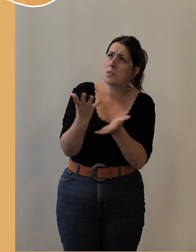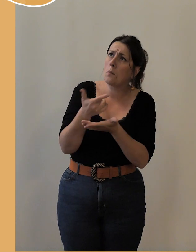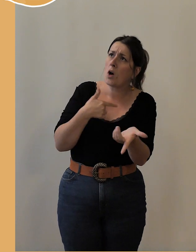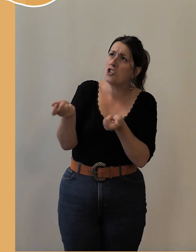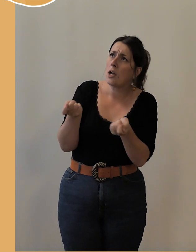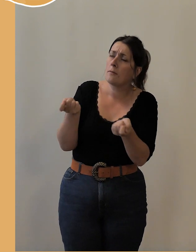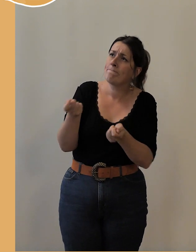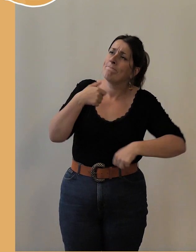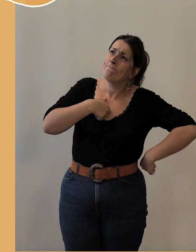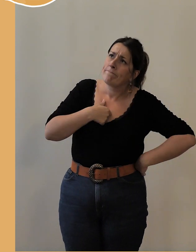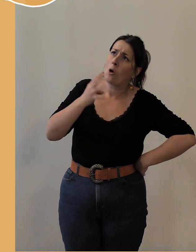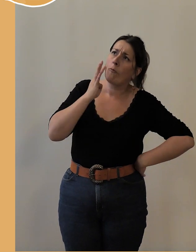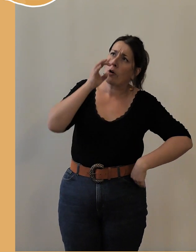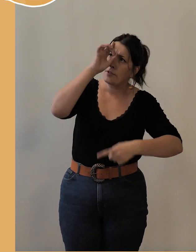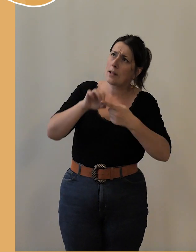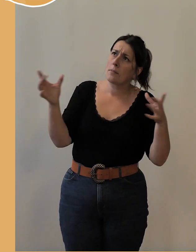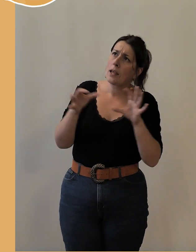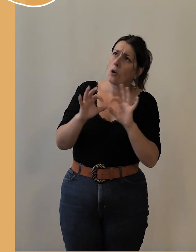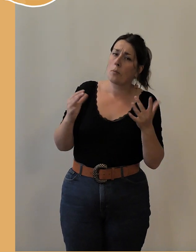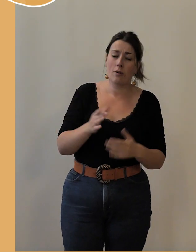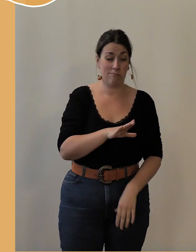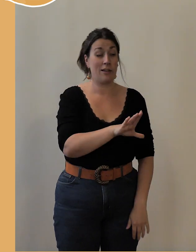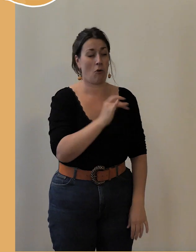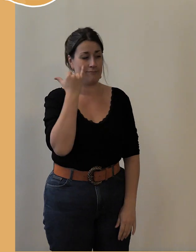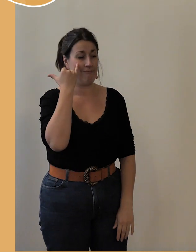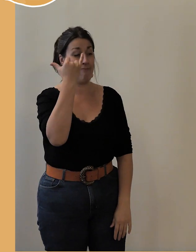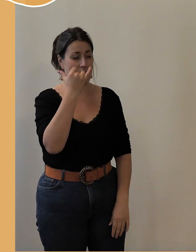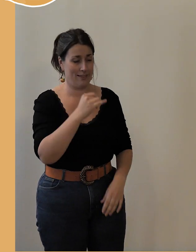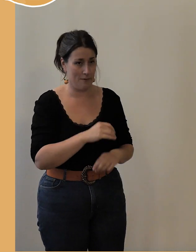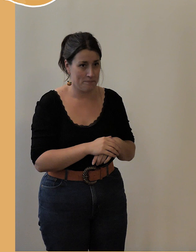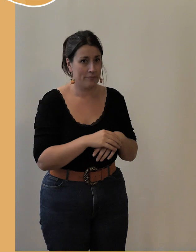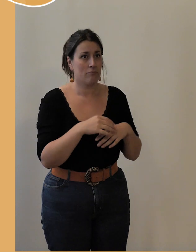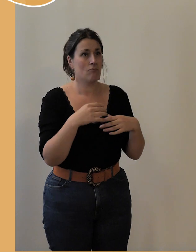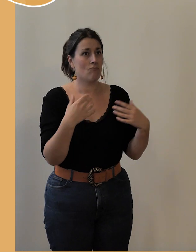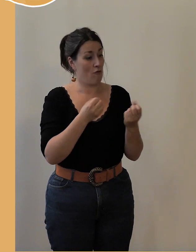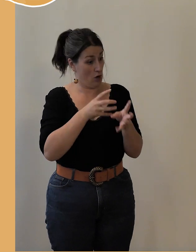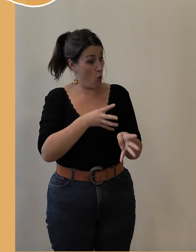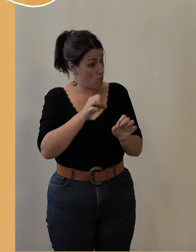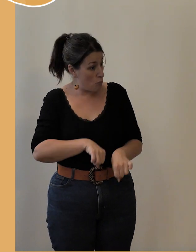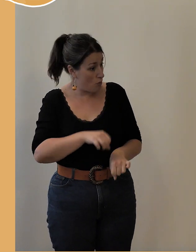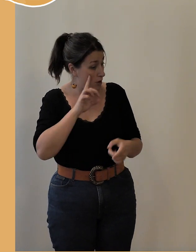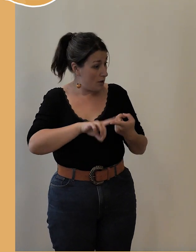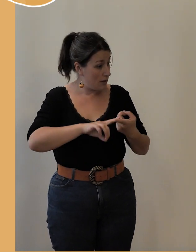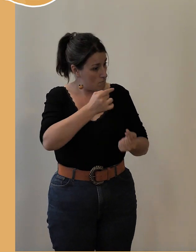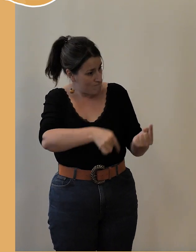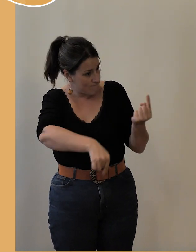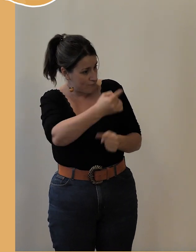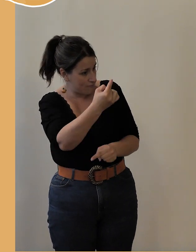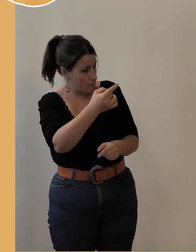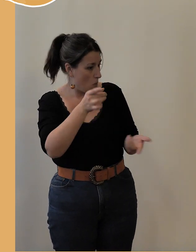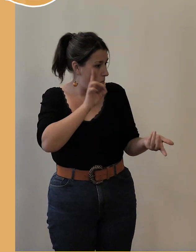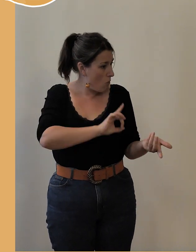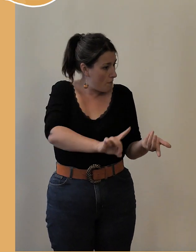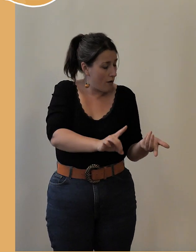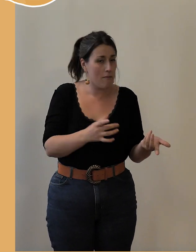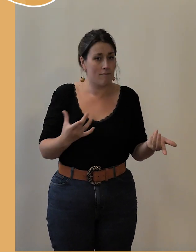délégation ? Donc après quelques mois de réflexion, on a trouvé des thèmes communs, on va faire le vélo et l'émancipation, ces deux thèmes qui me